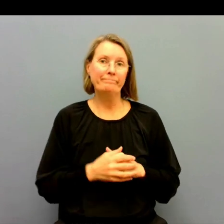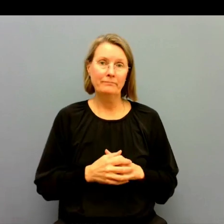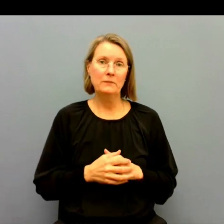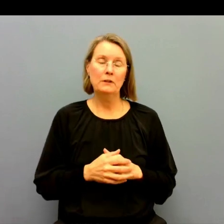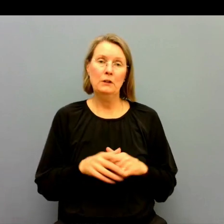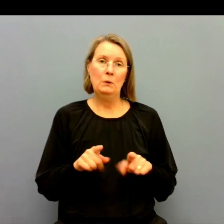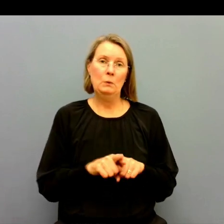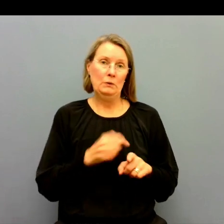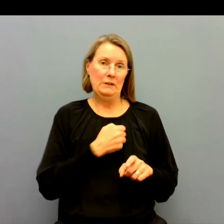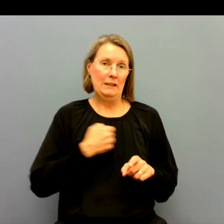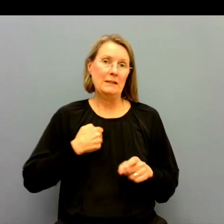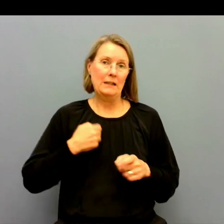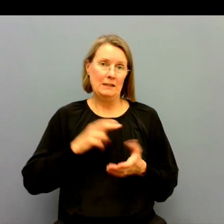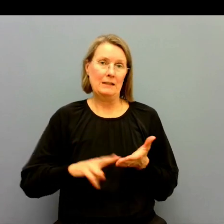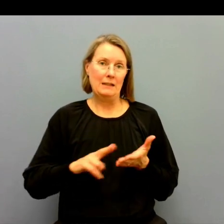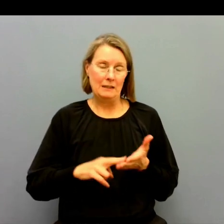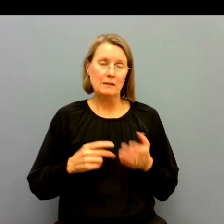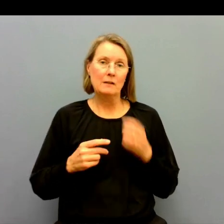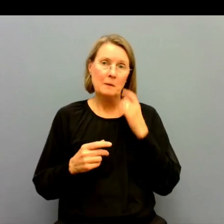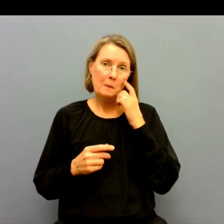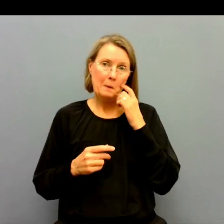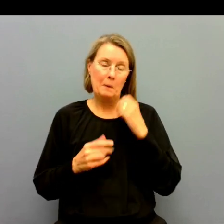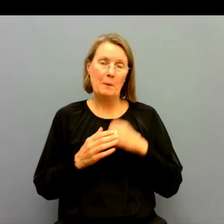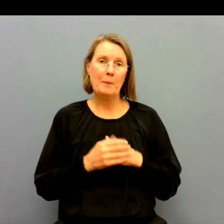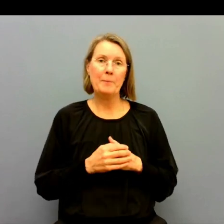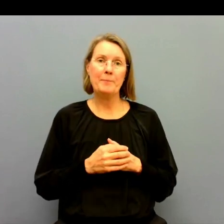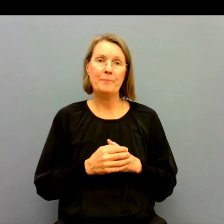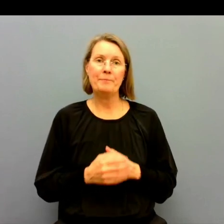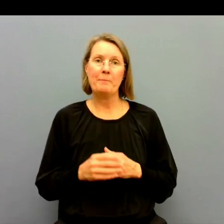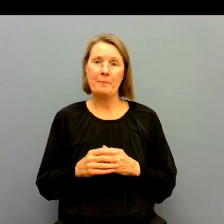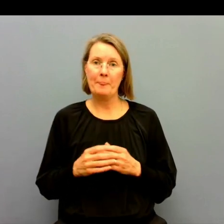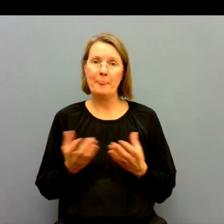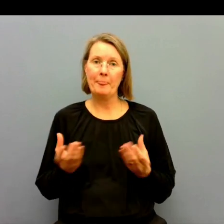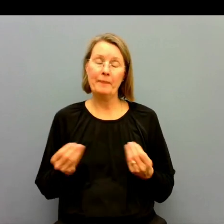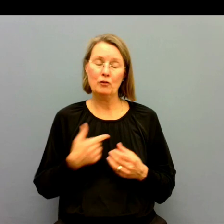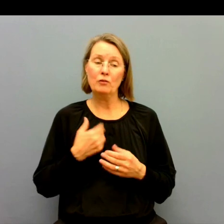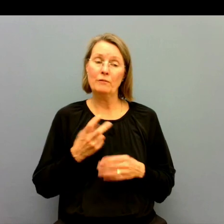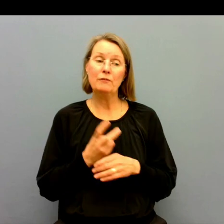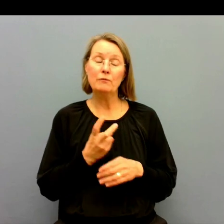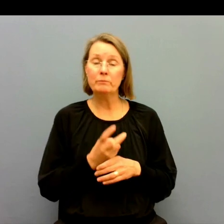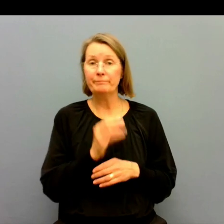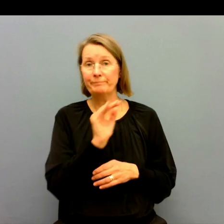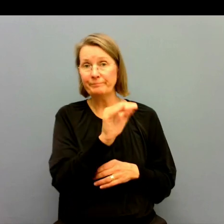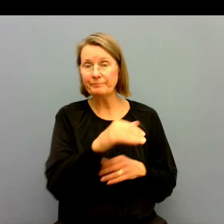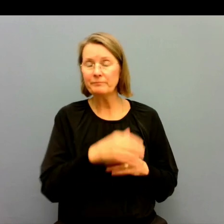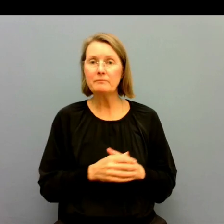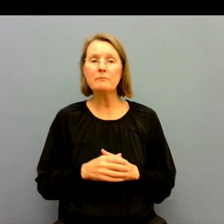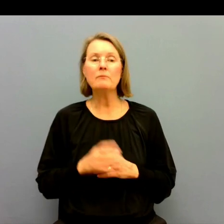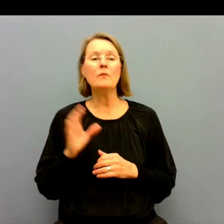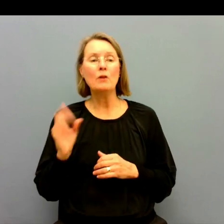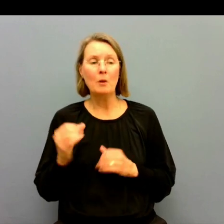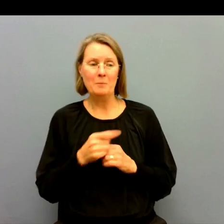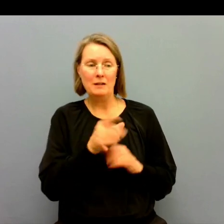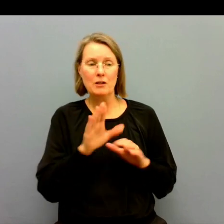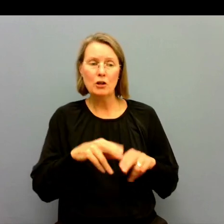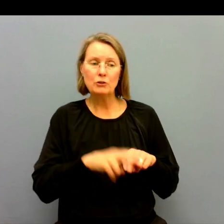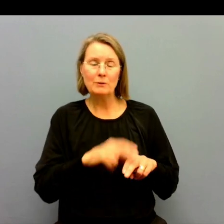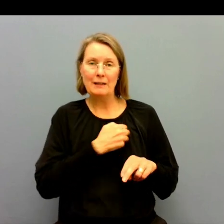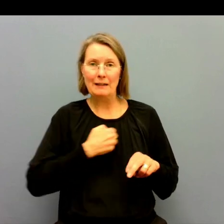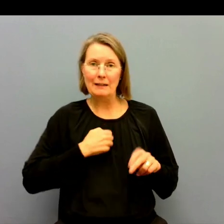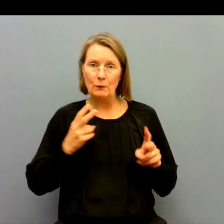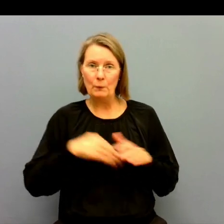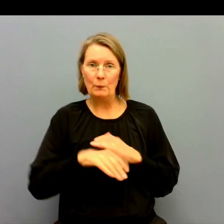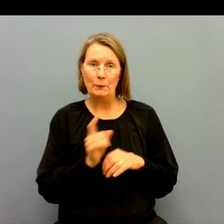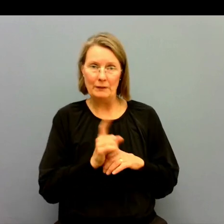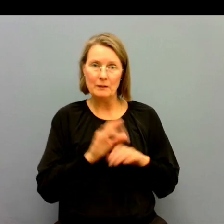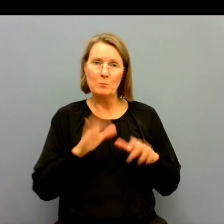regeringskansliet. Och kommer fortsätta trycka på det. Ja, men ni har ju också suttit i regering under den här perioden.